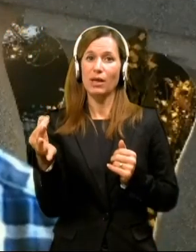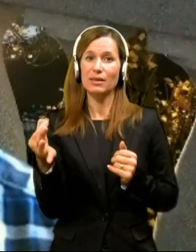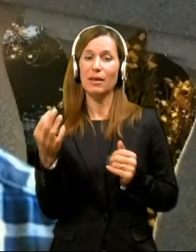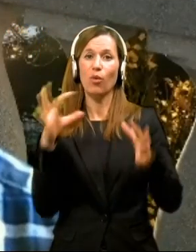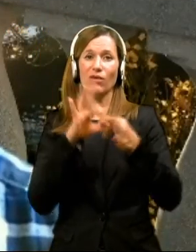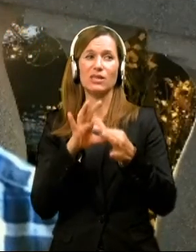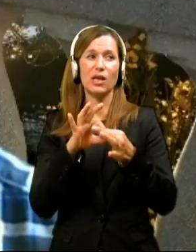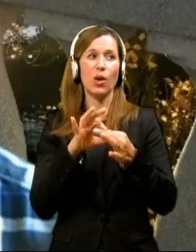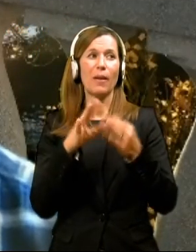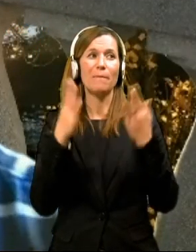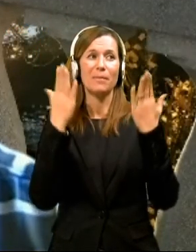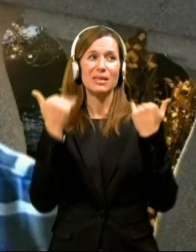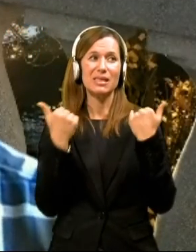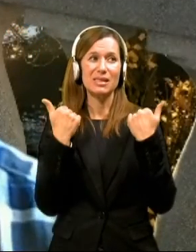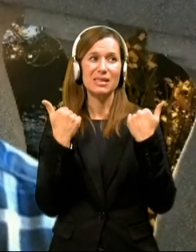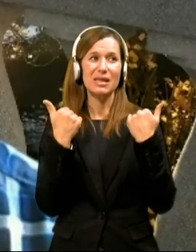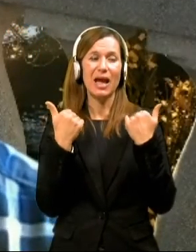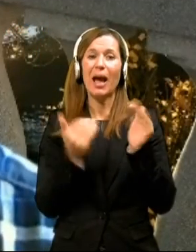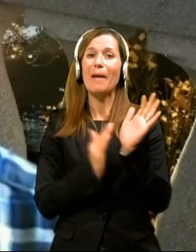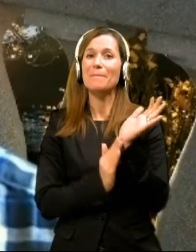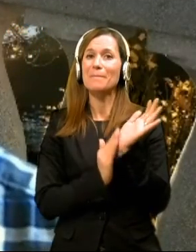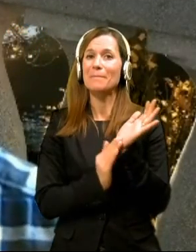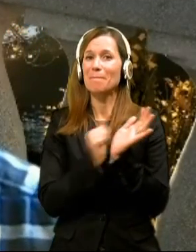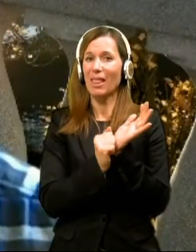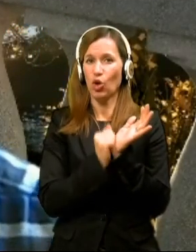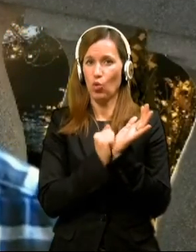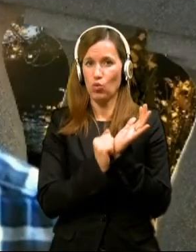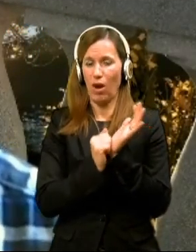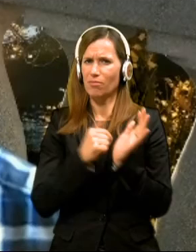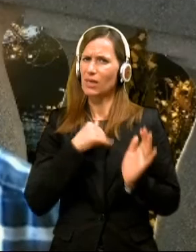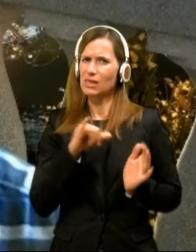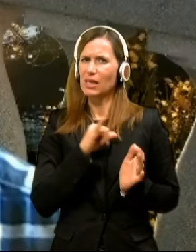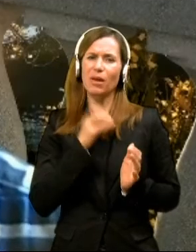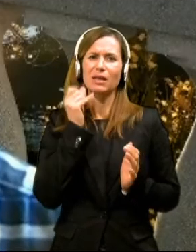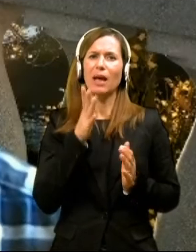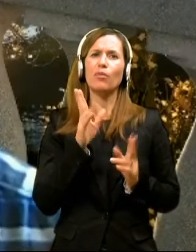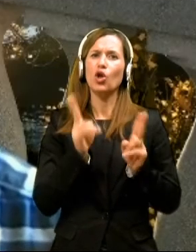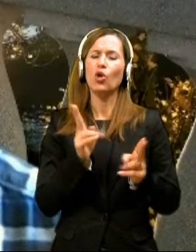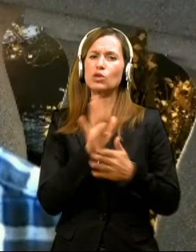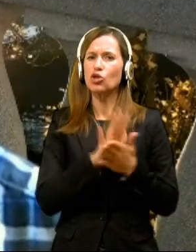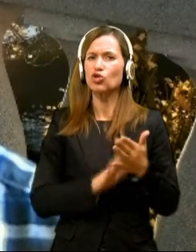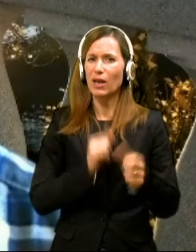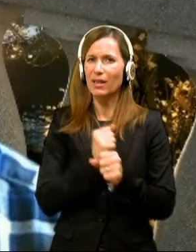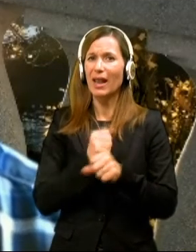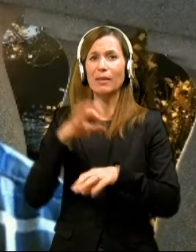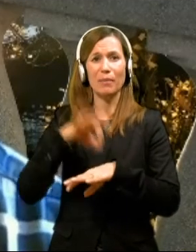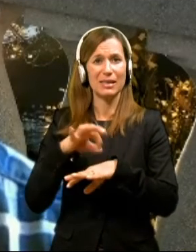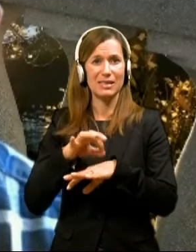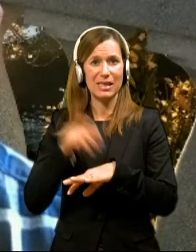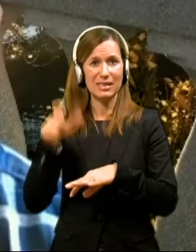medicinsko pedikuro. In si se sprašujem, kdaj bodo lahko pričeli z delom medicinske pedikerji.